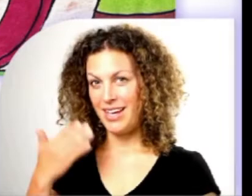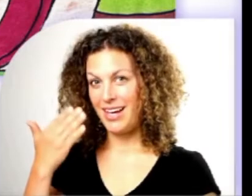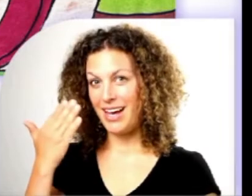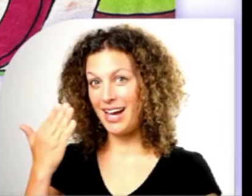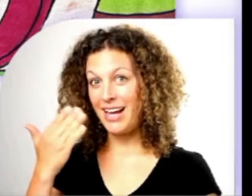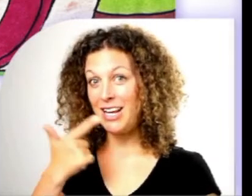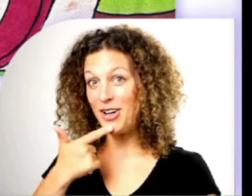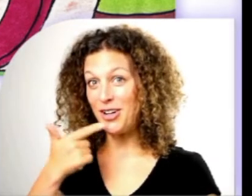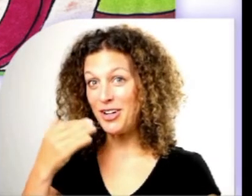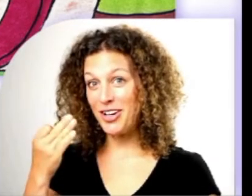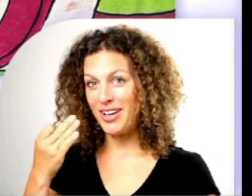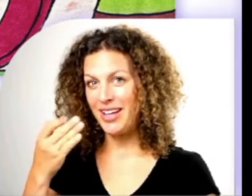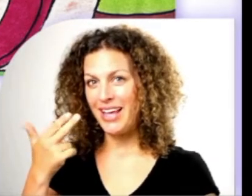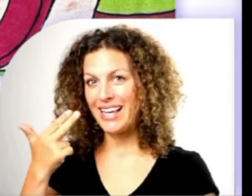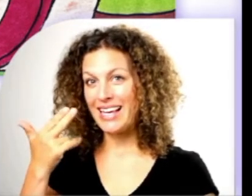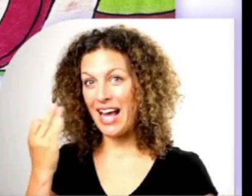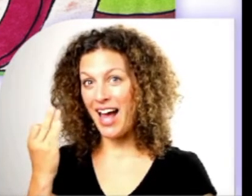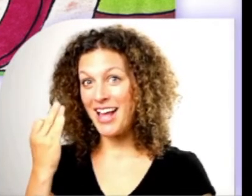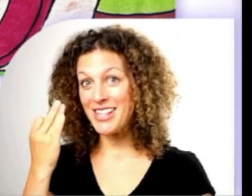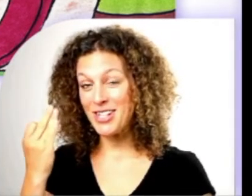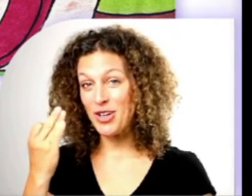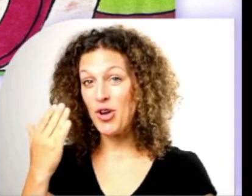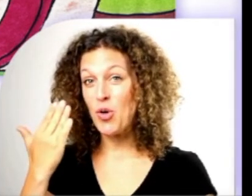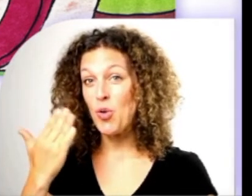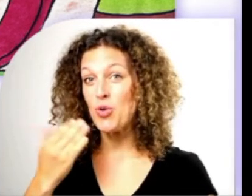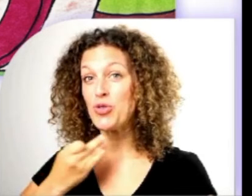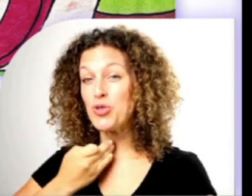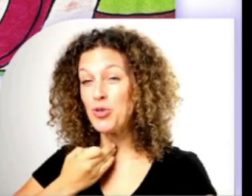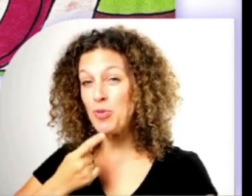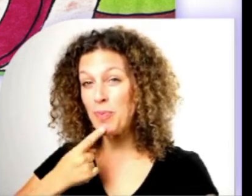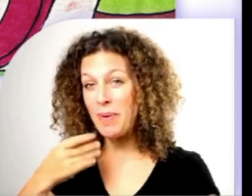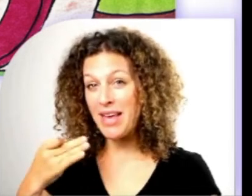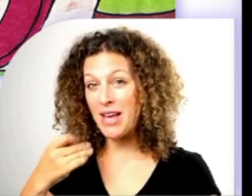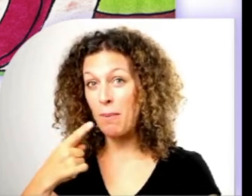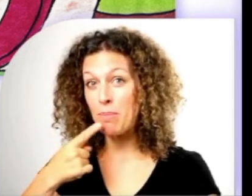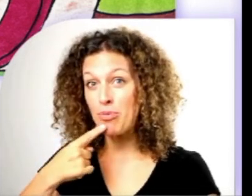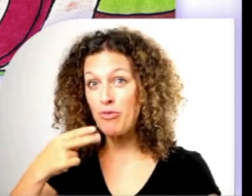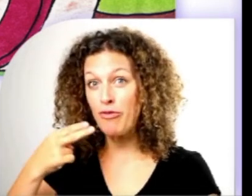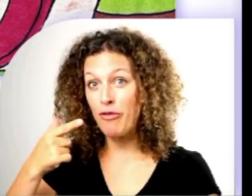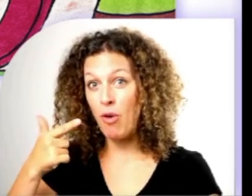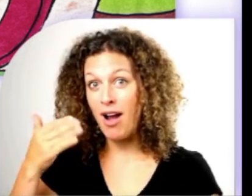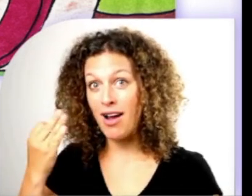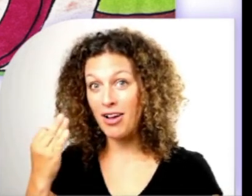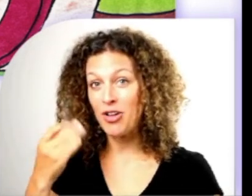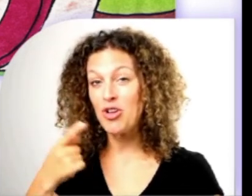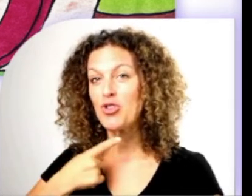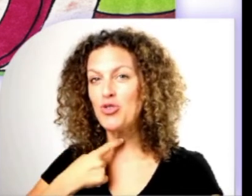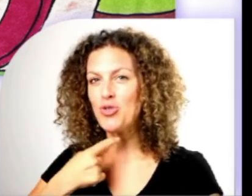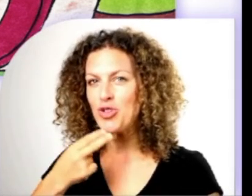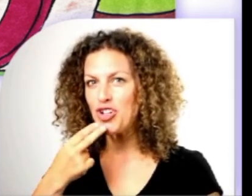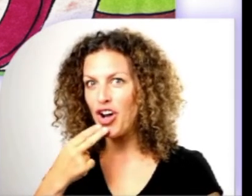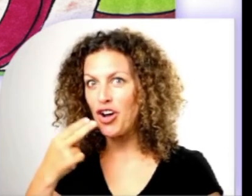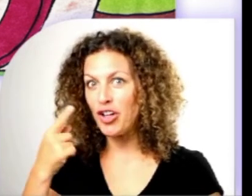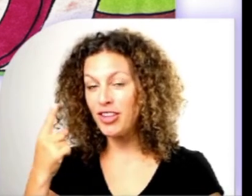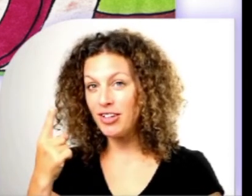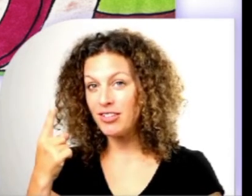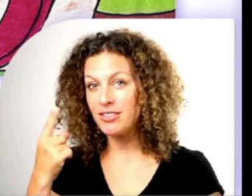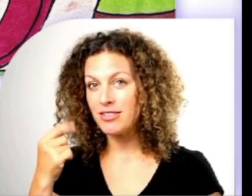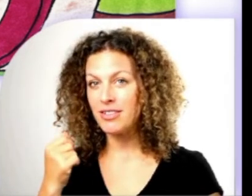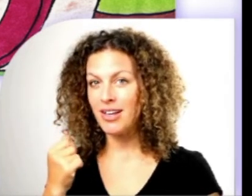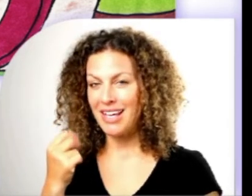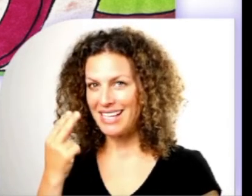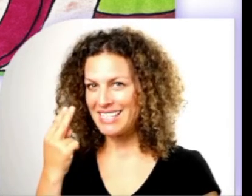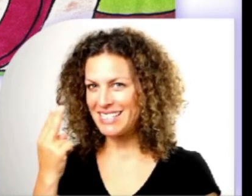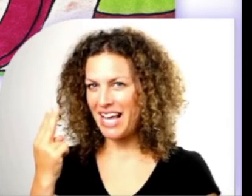Alors, grâce au super-pouvoir du code,